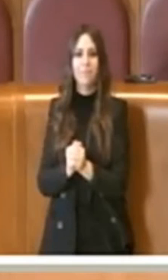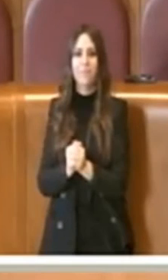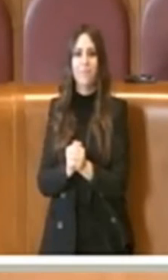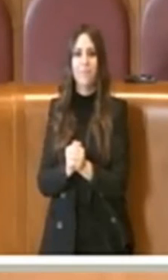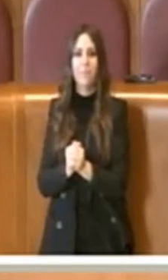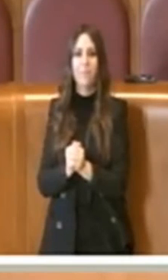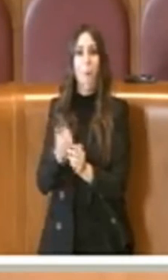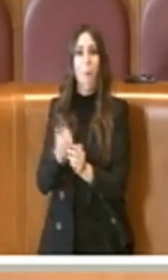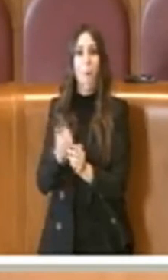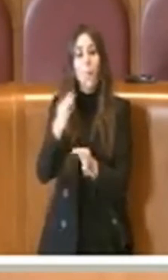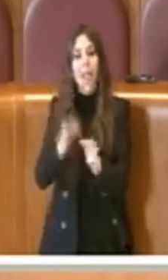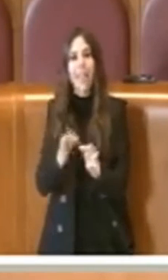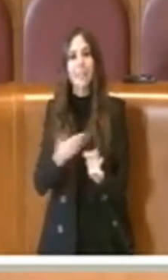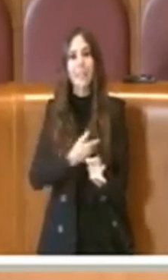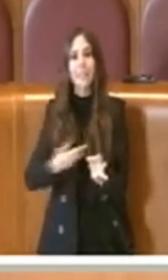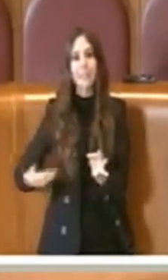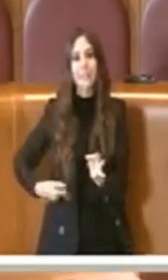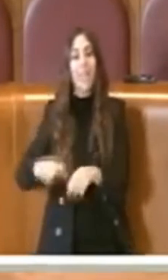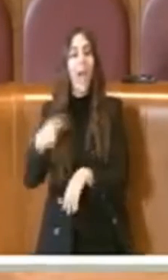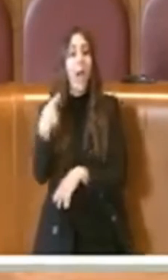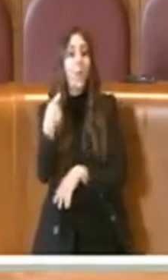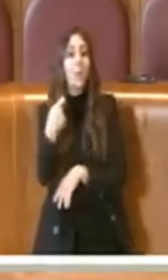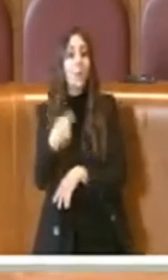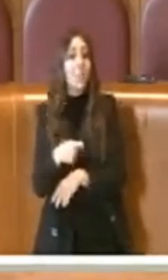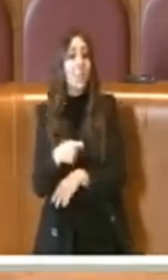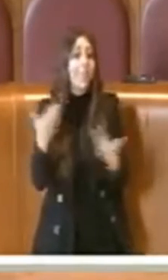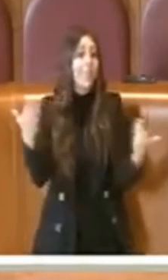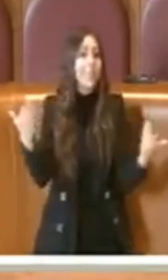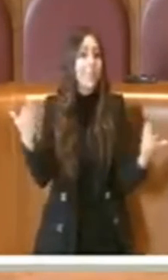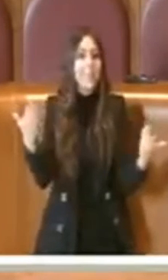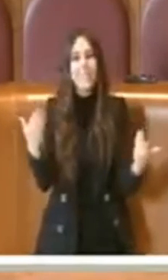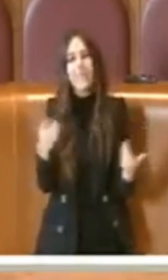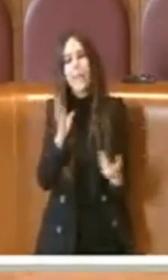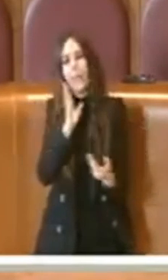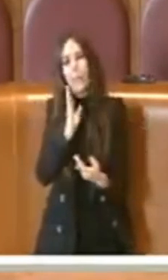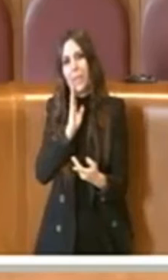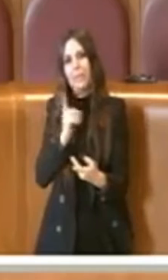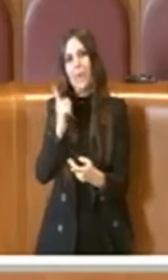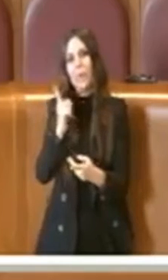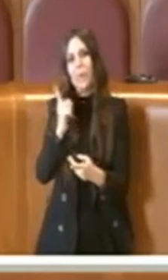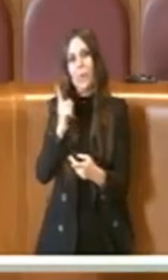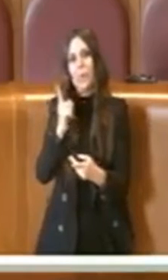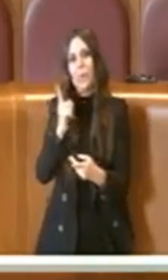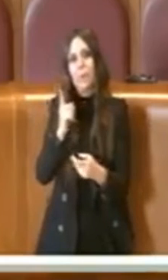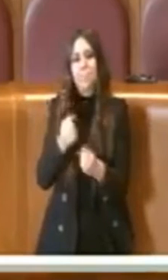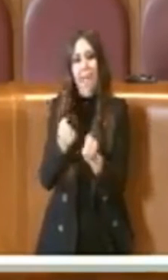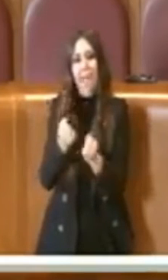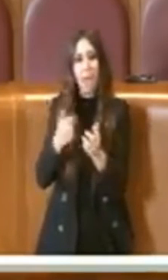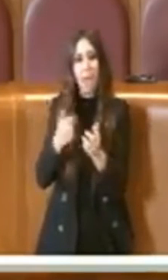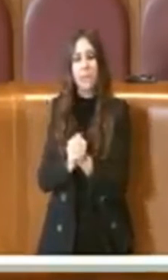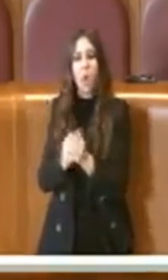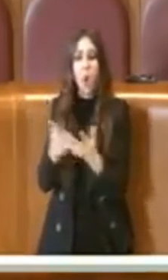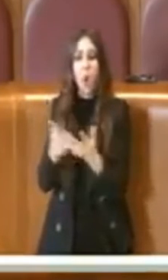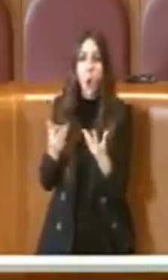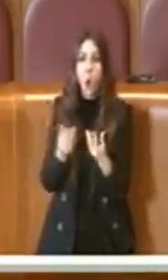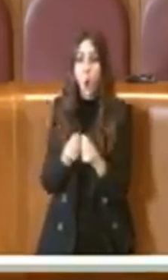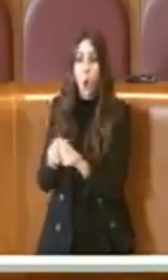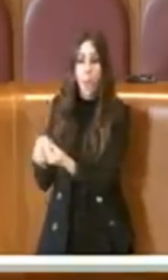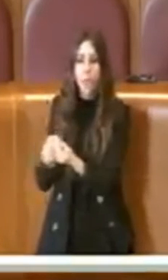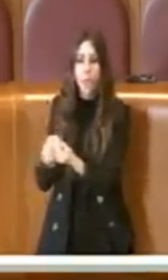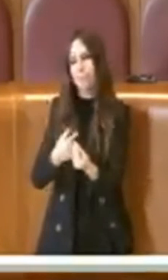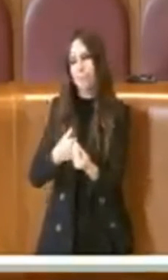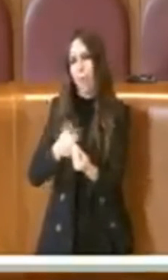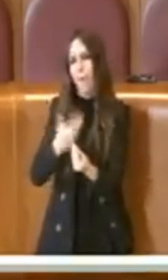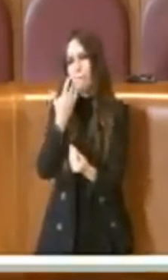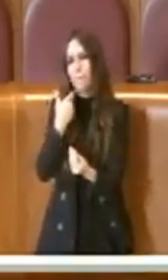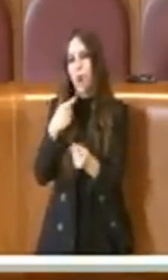Un attimo solo, Consigliere. Presidente, purtroppo non Lo so, si fermi un attimo, poi riprendiamo... Allora, colleghi, non vorrei